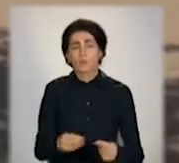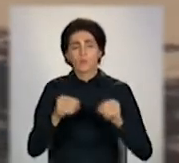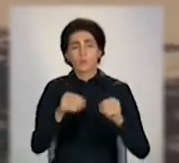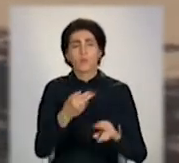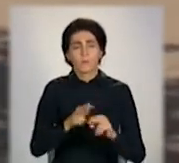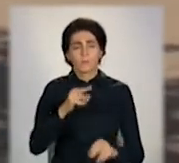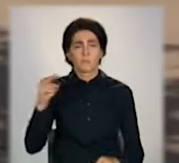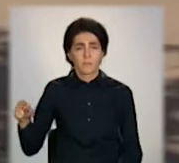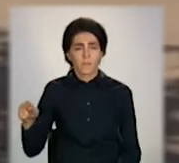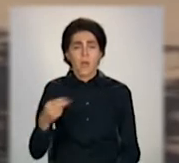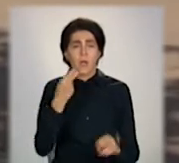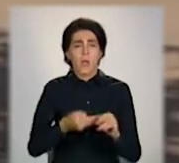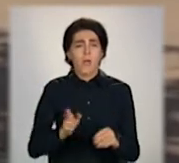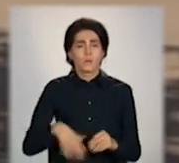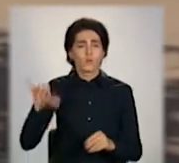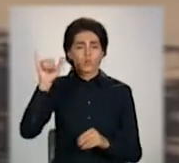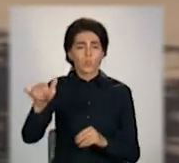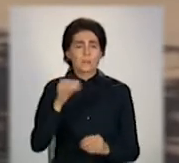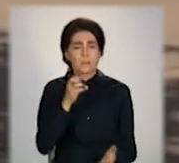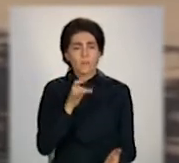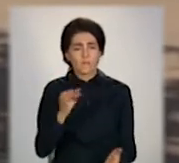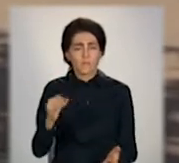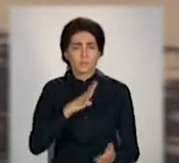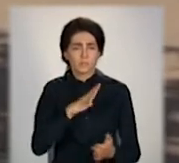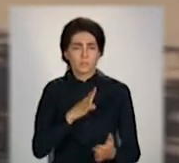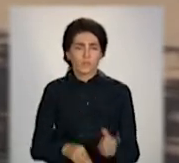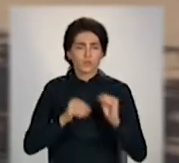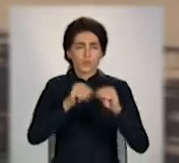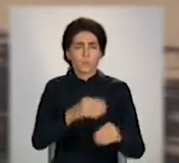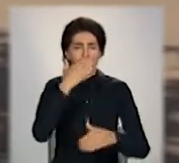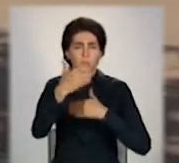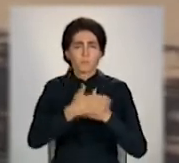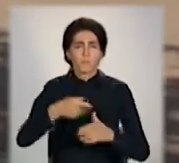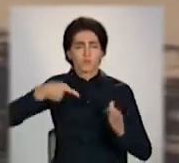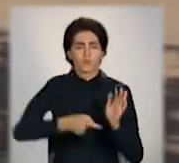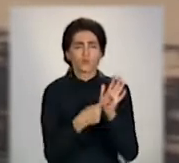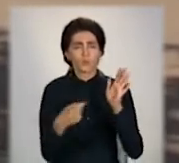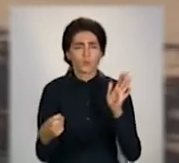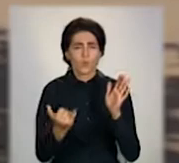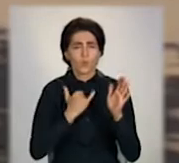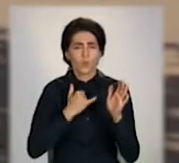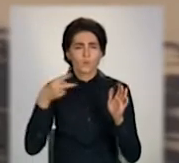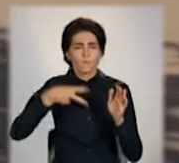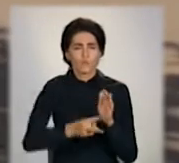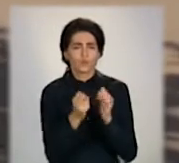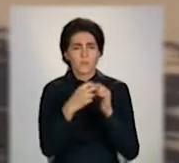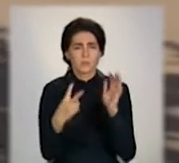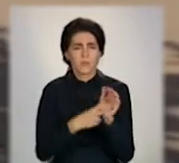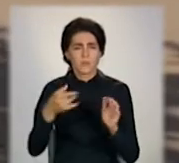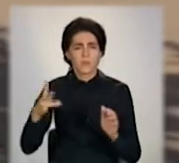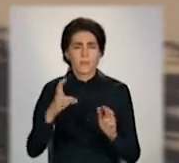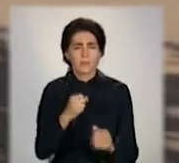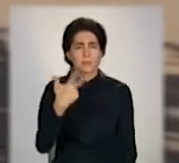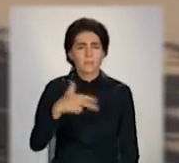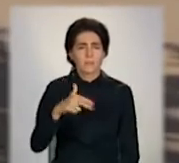ЕТП. На той момент у них тариф був уставлено 1600 гривень. У нас 2017 на 30